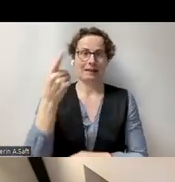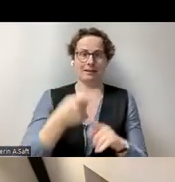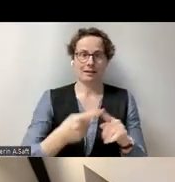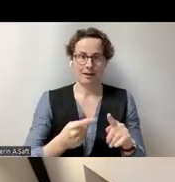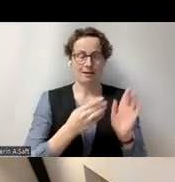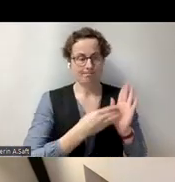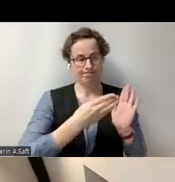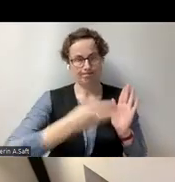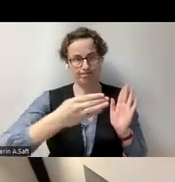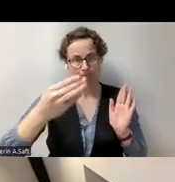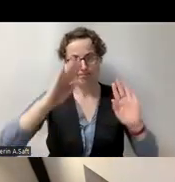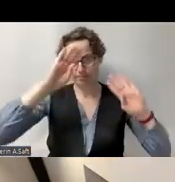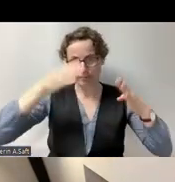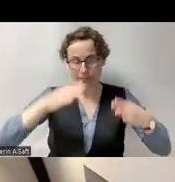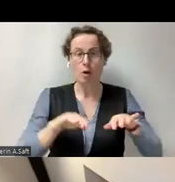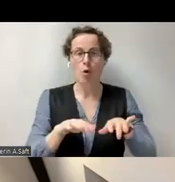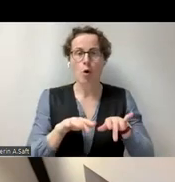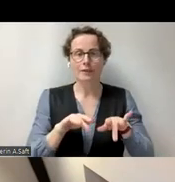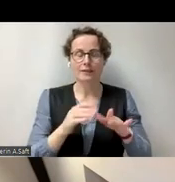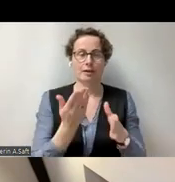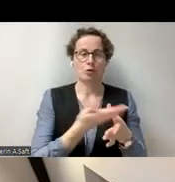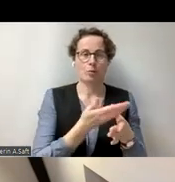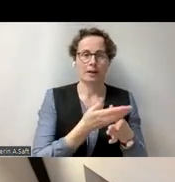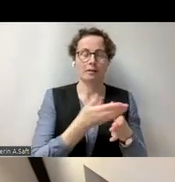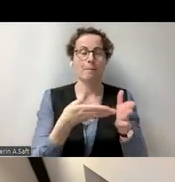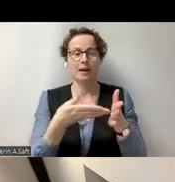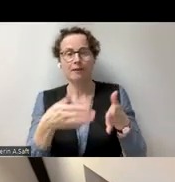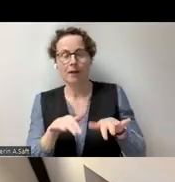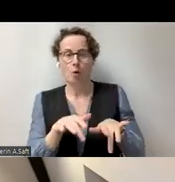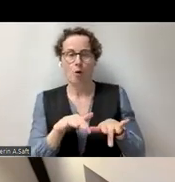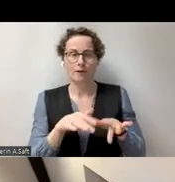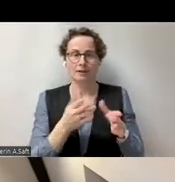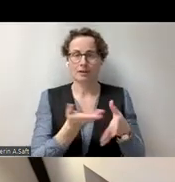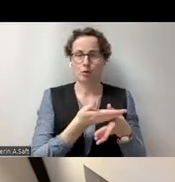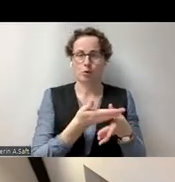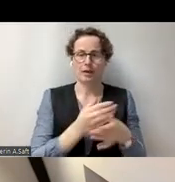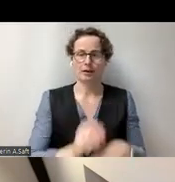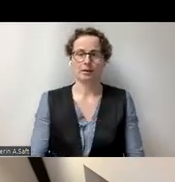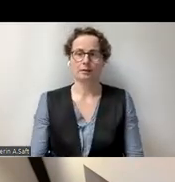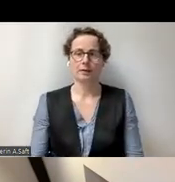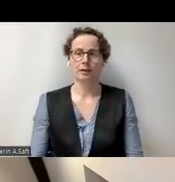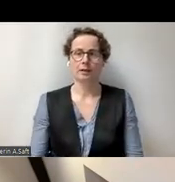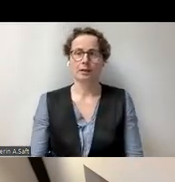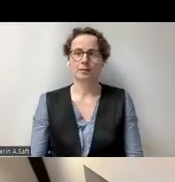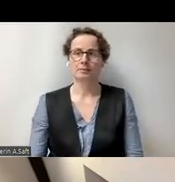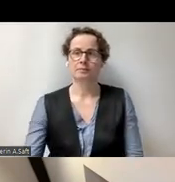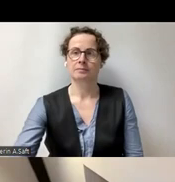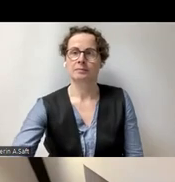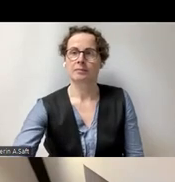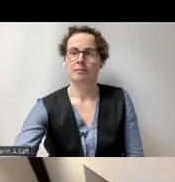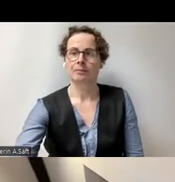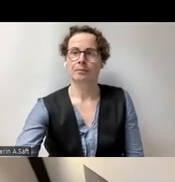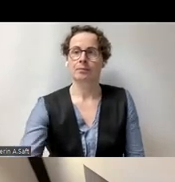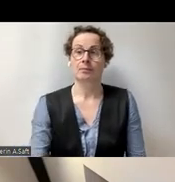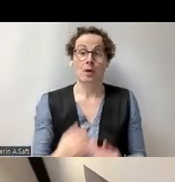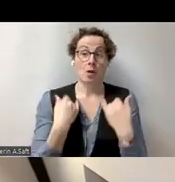-Dokumenten, Barrierefreiheit von Office-Dokumenten. In dieser Ausgabe heute